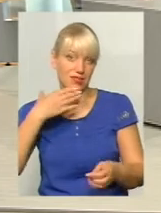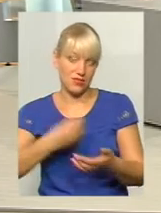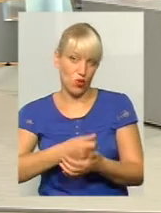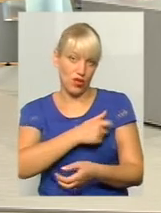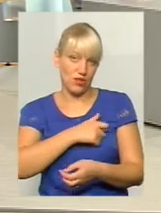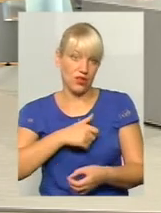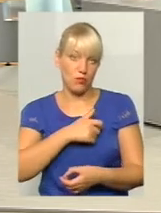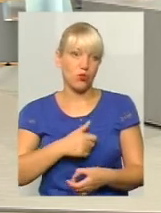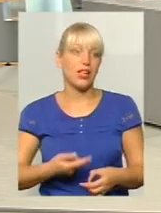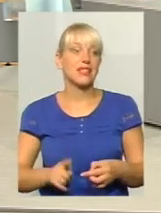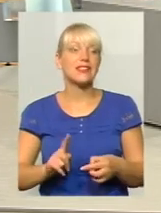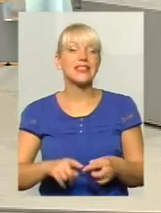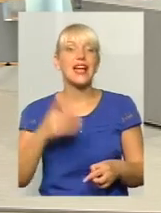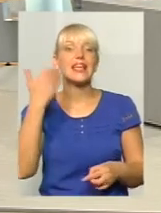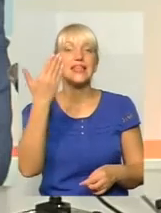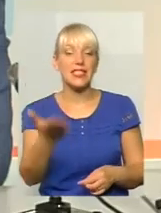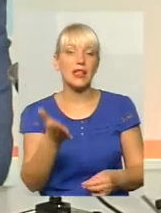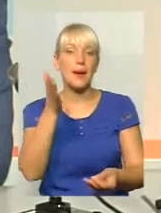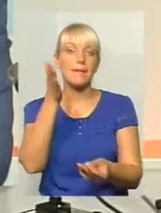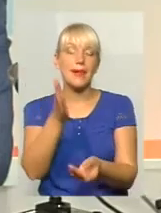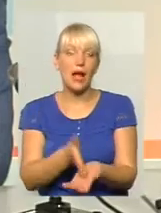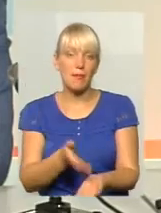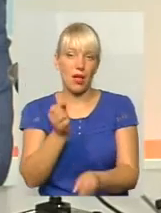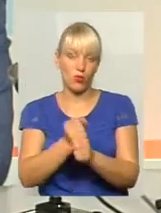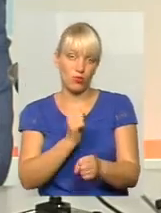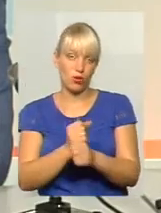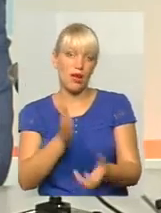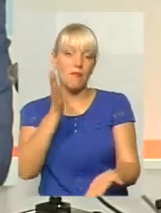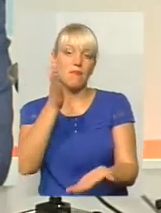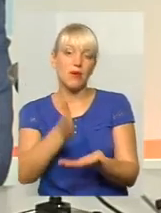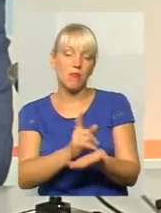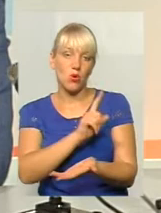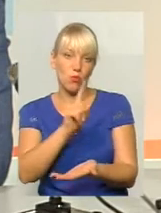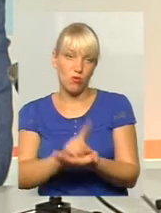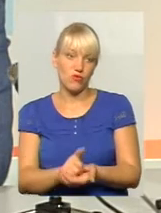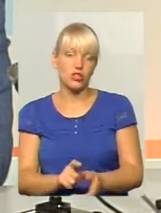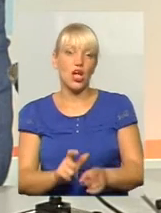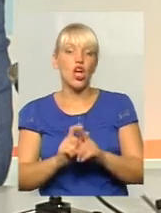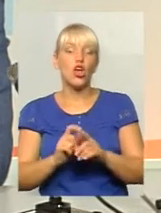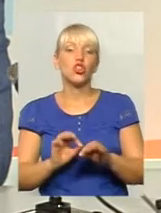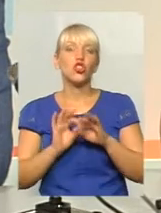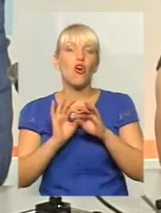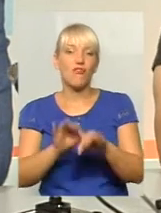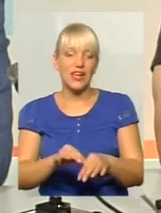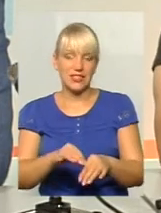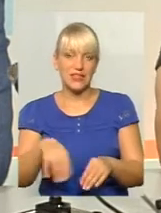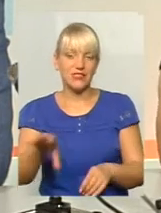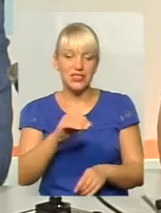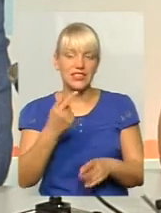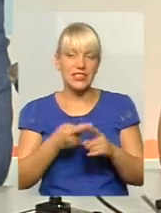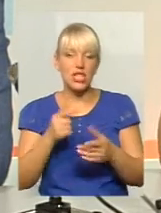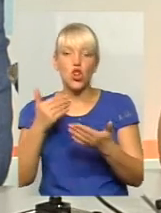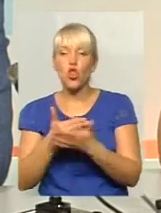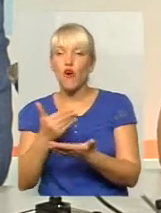Це є їх пряма робота, це є їх прямий обов'язок довести вам усі ці нові правила і нововведення.